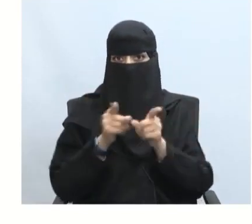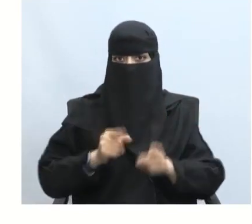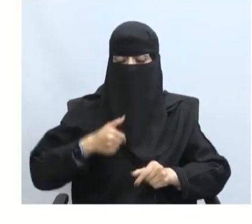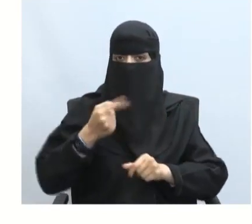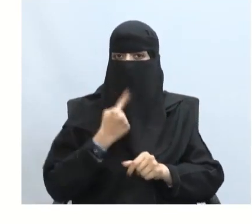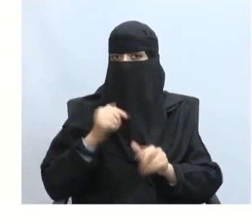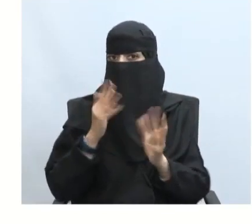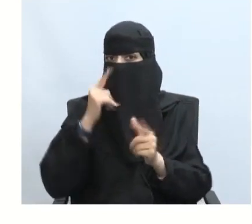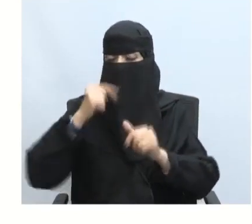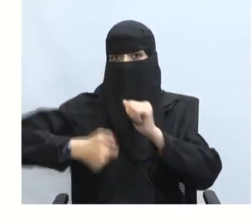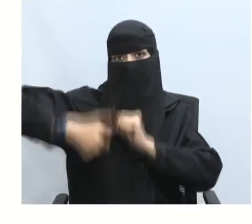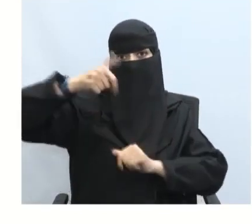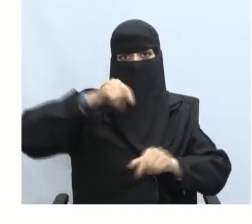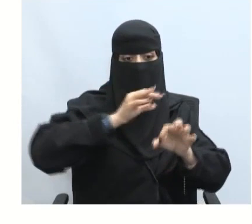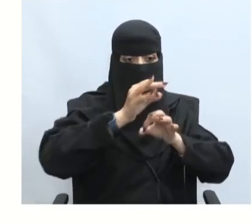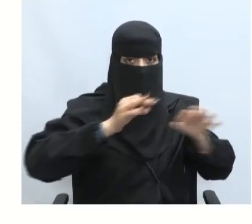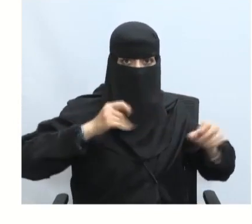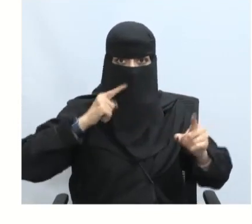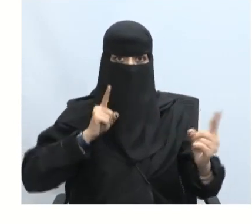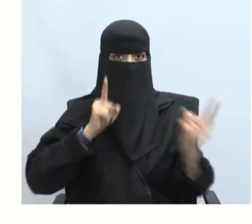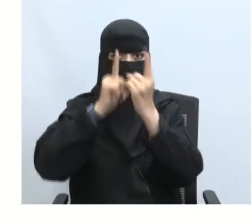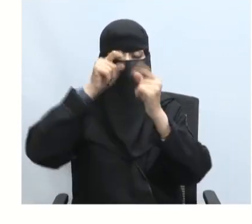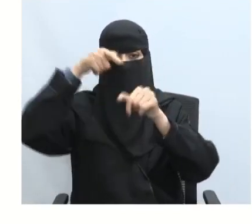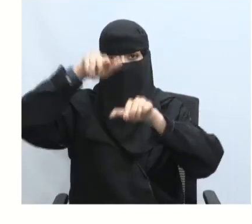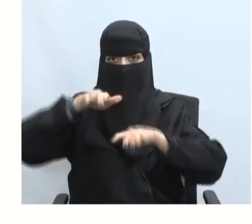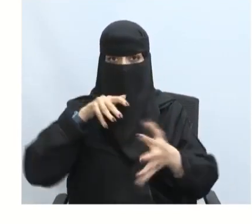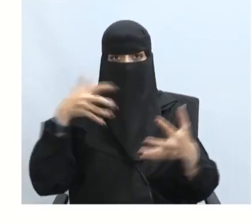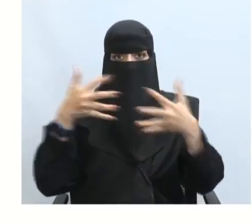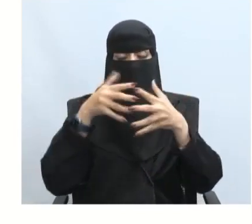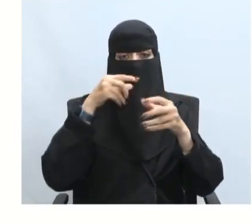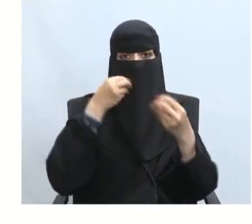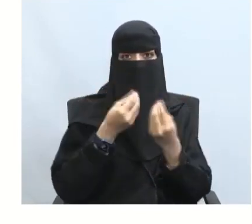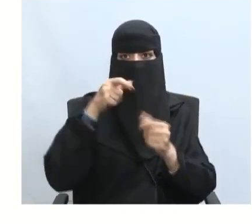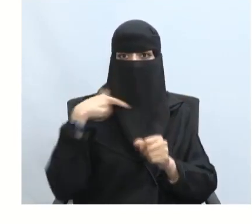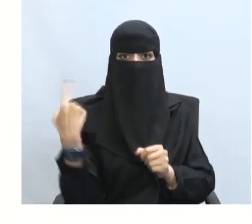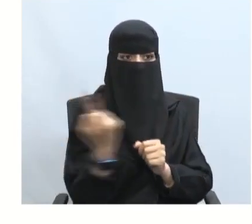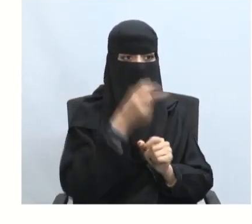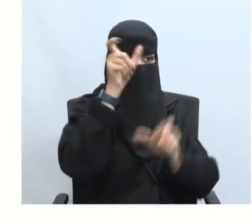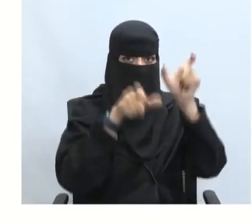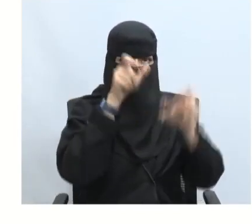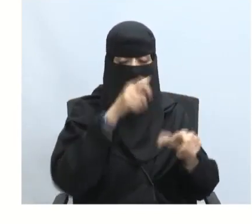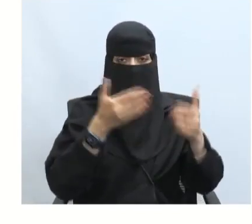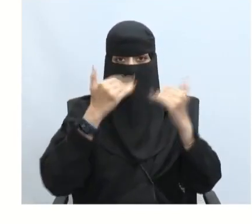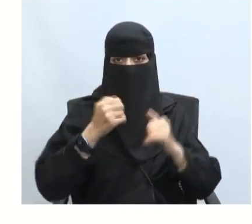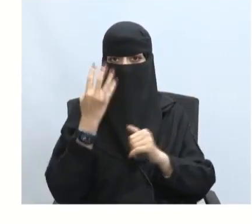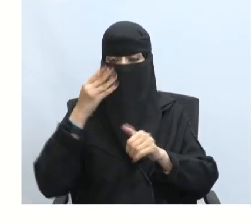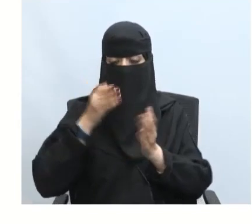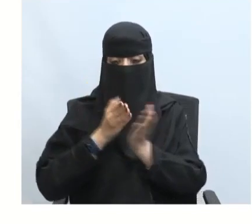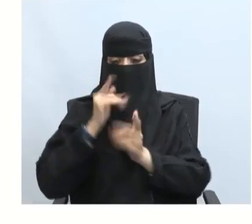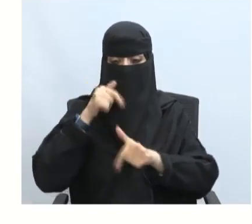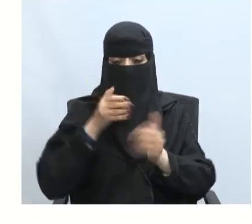المطلوب لنجاح خطة المواجهة بمشاركة الجميع رابع هذه الطرق